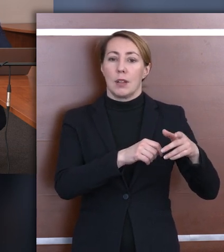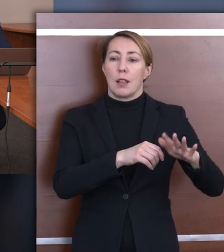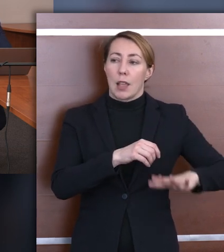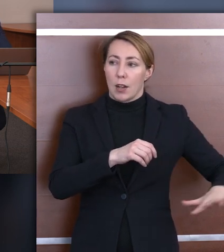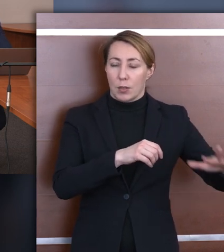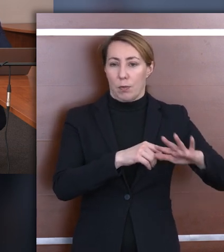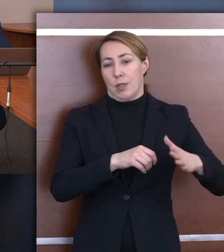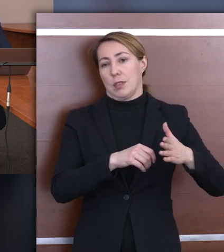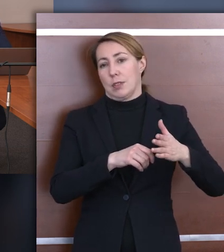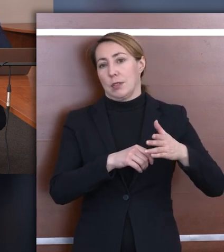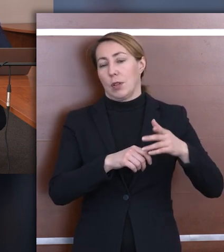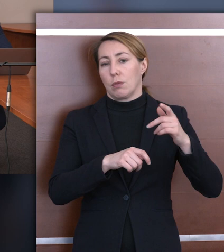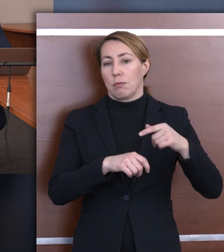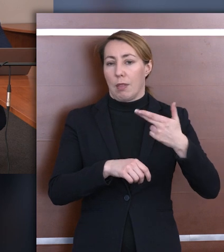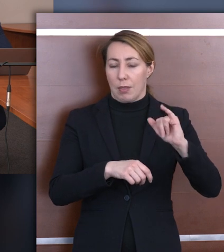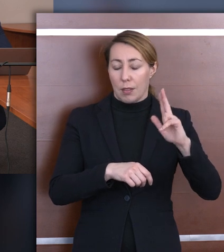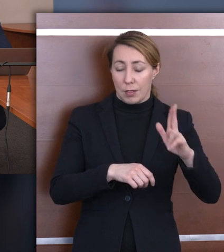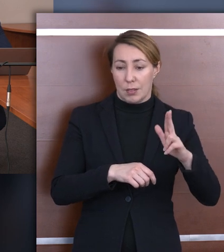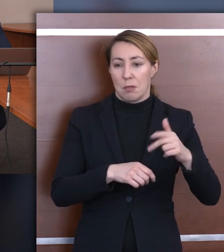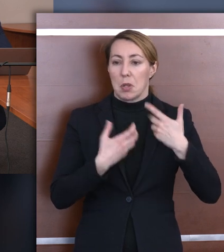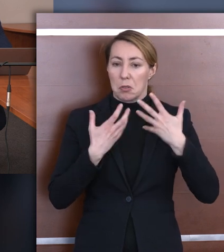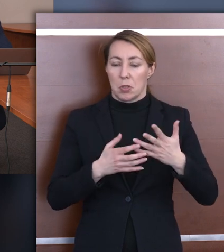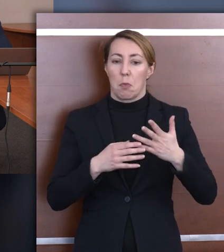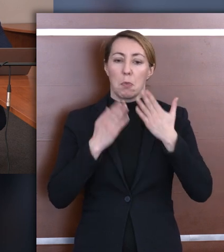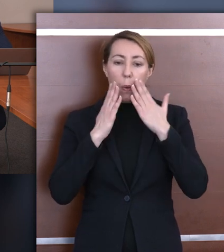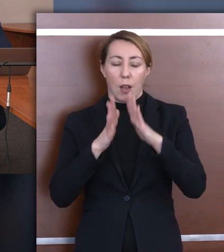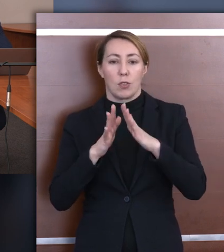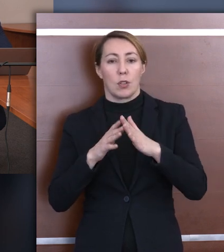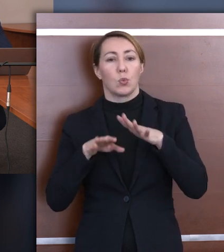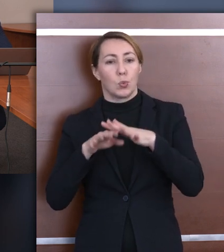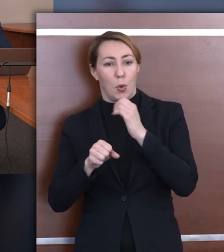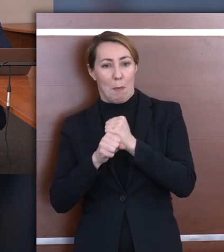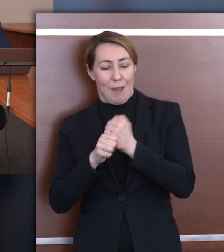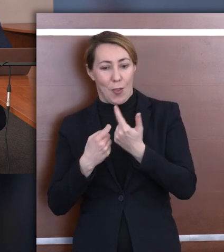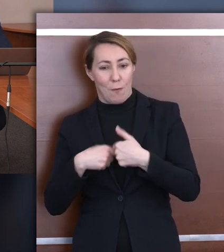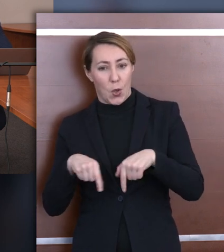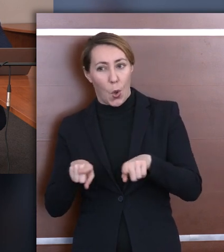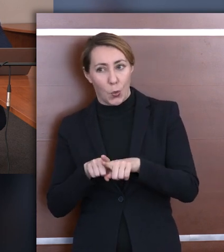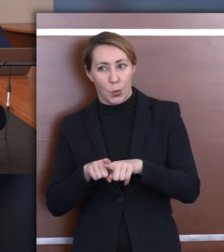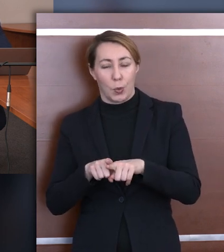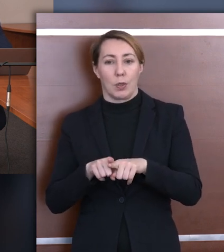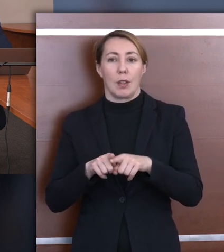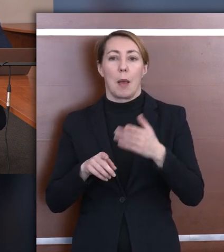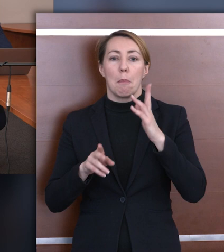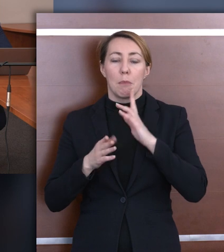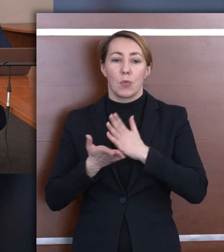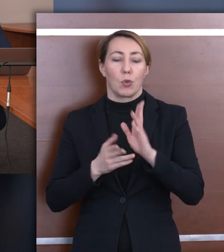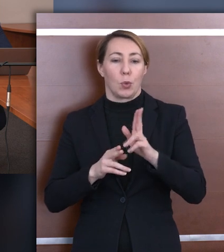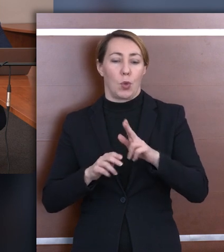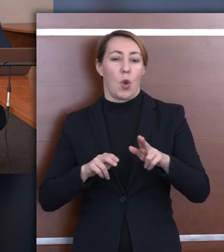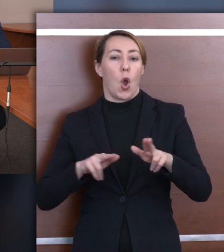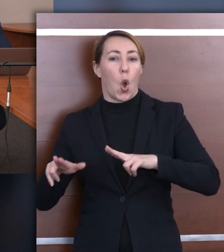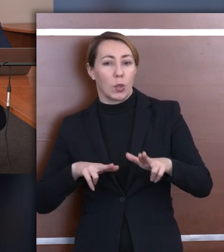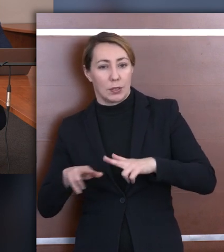oczywiście o delegaturach. Chcemy pokazać, że gro pracy, które jest wykonywane, jest wykonywane przez właśnie koordynatorów, kontrolerów